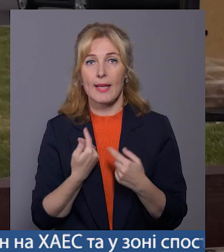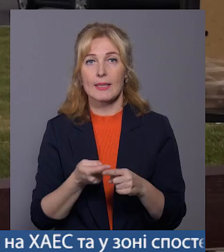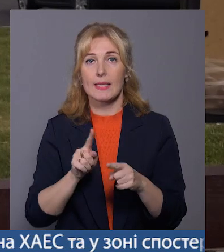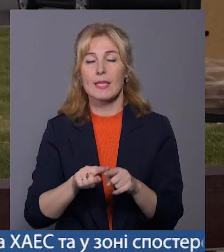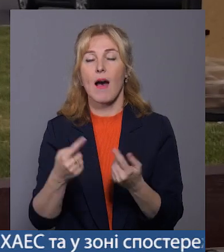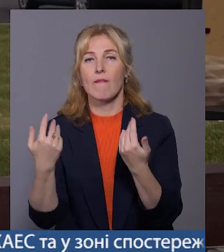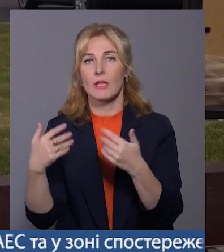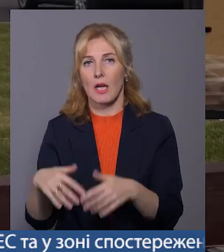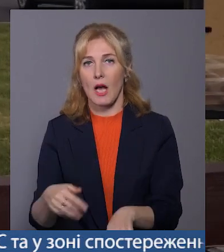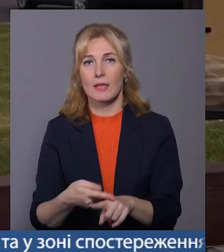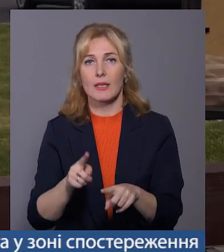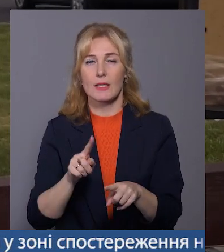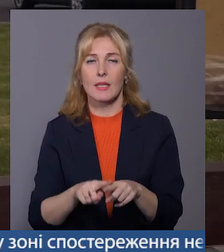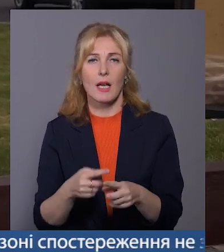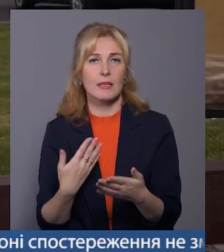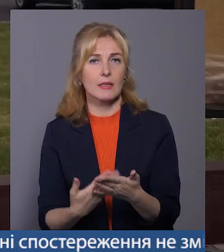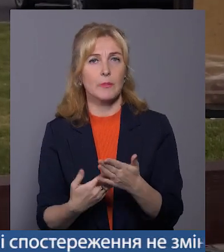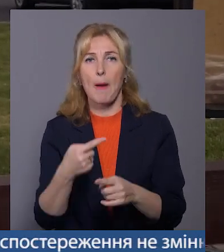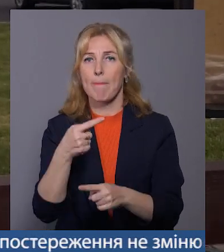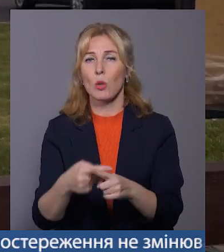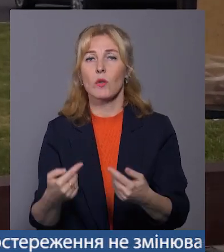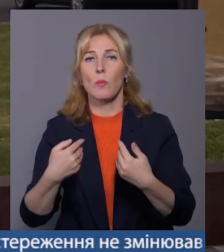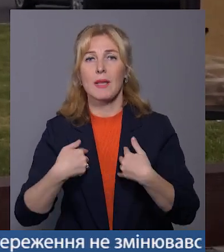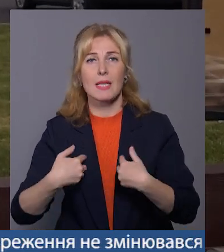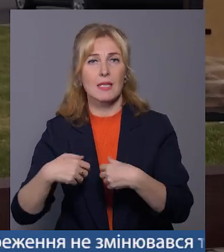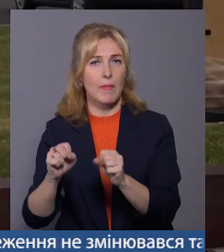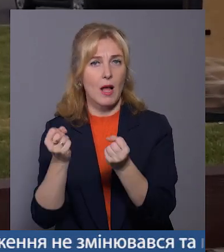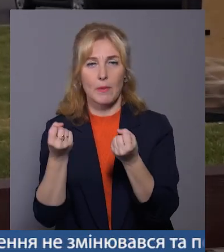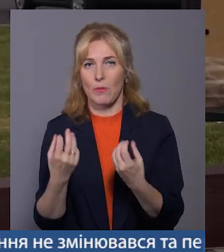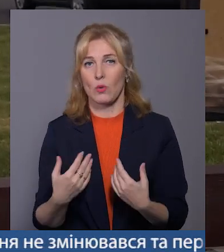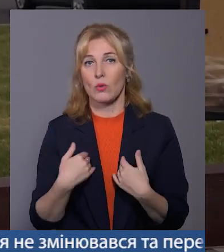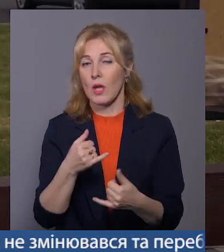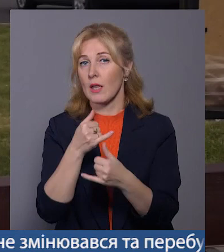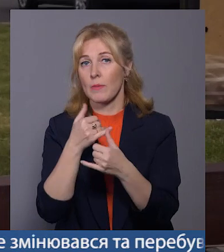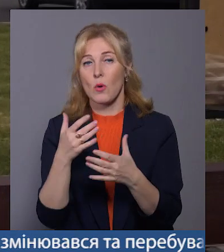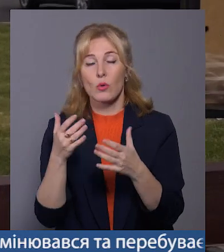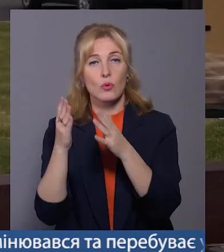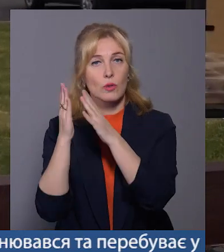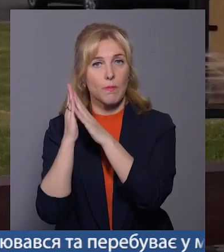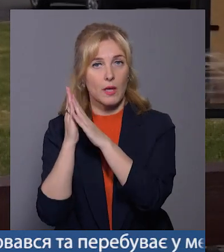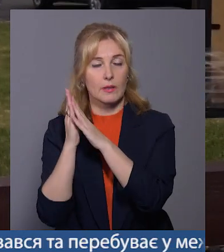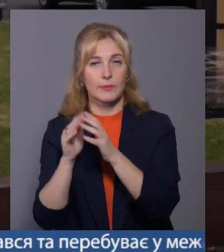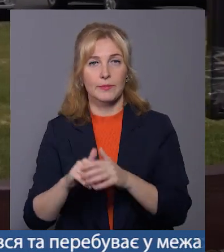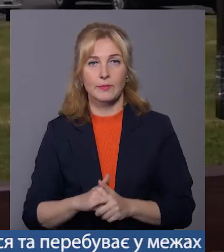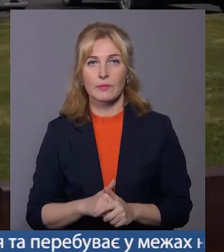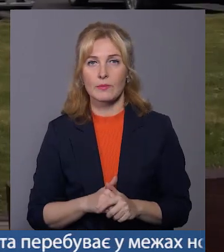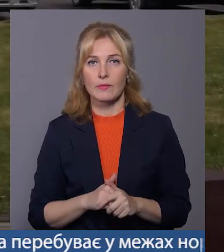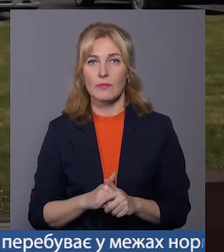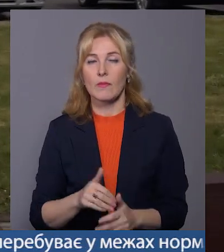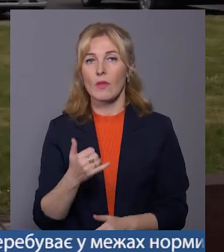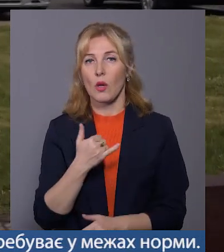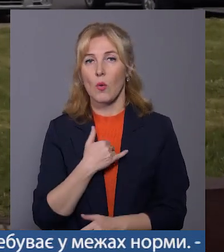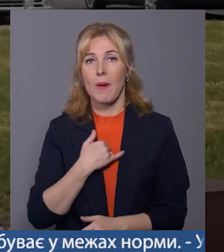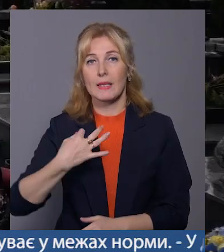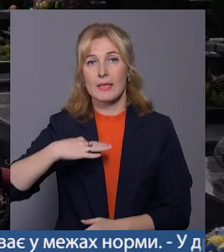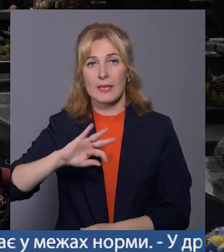це ніби половину мене забрали просто. Я не можу спати. У мене син на